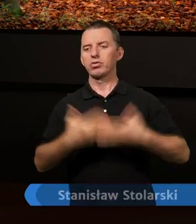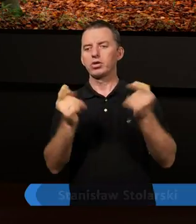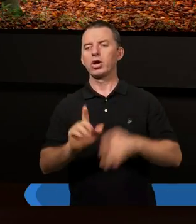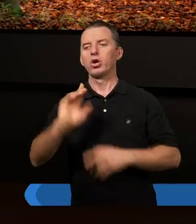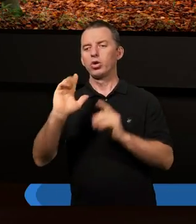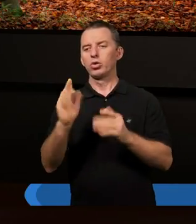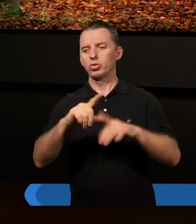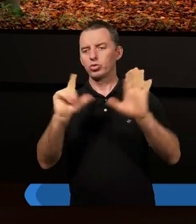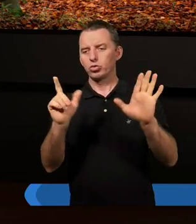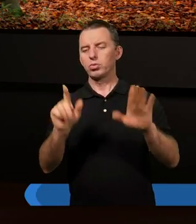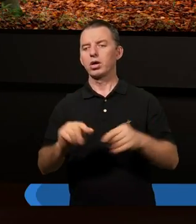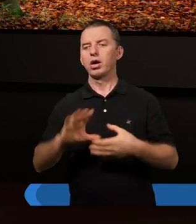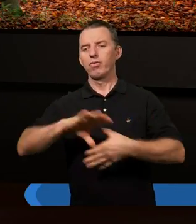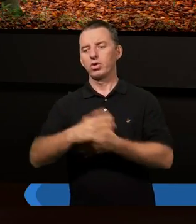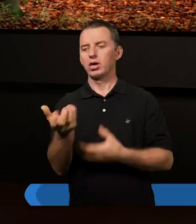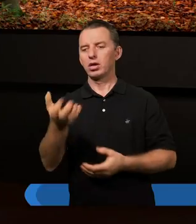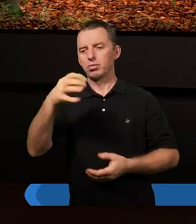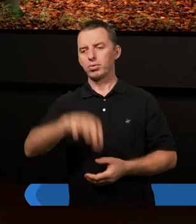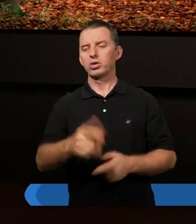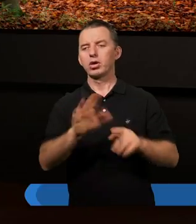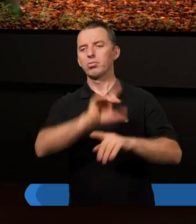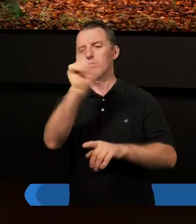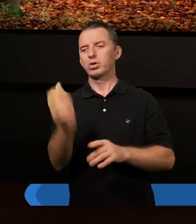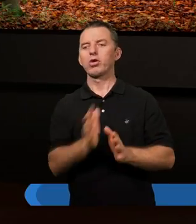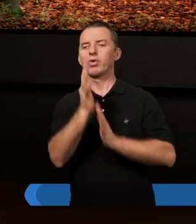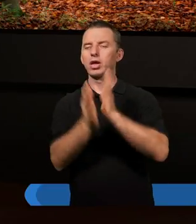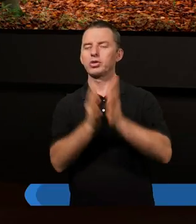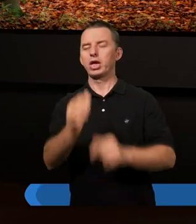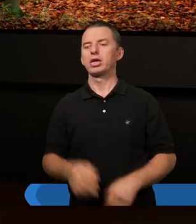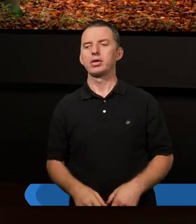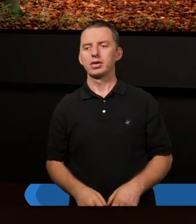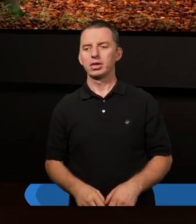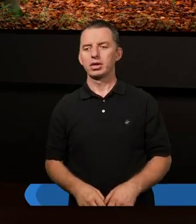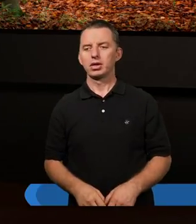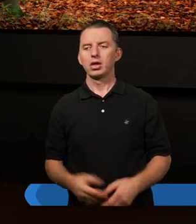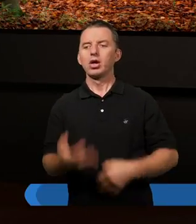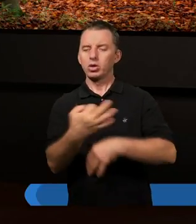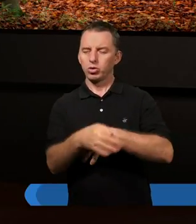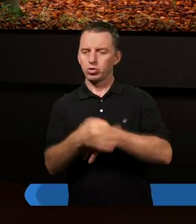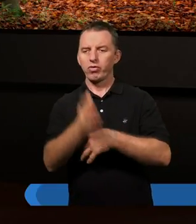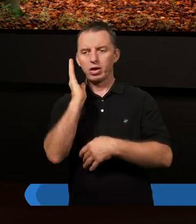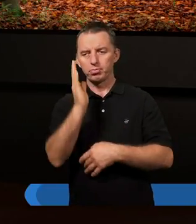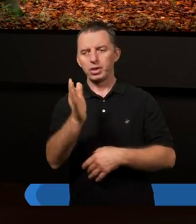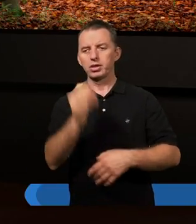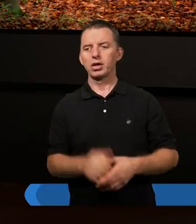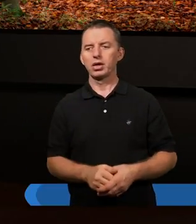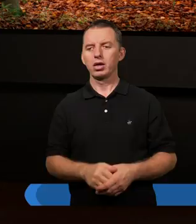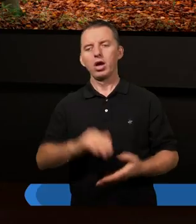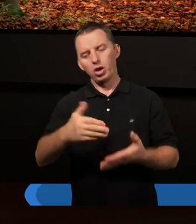Siódmego w Zborze w Podkowie Leśnej. Studiować będziemy